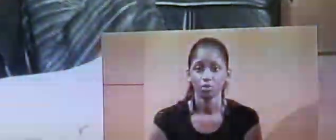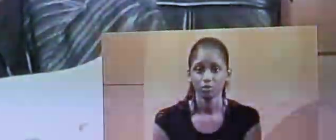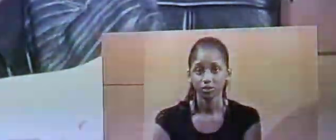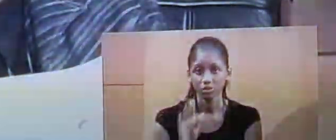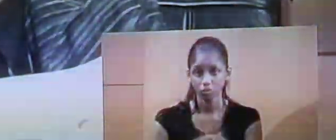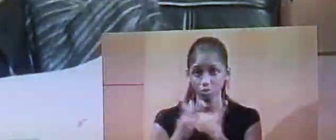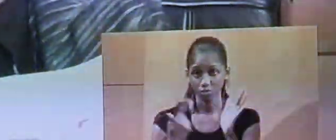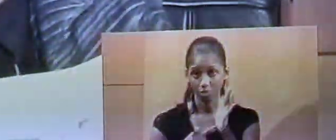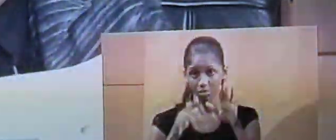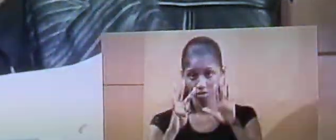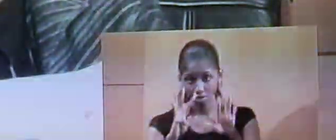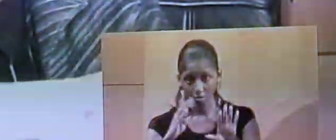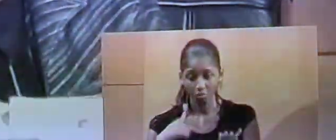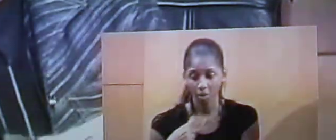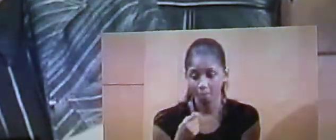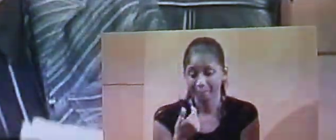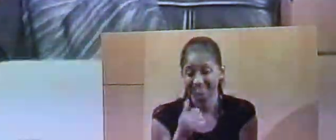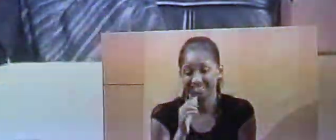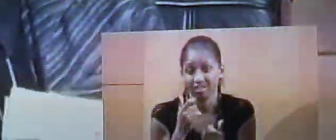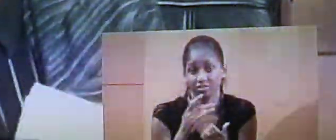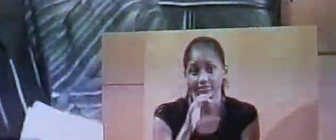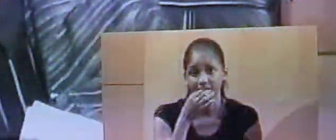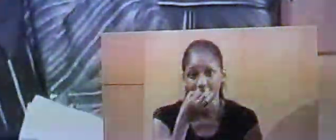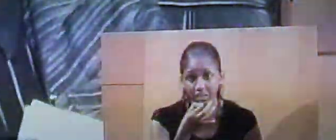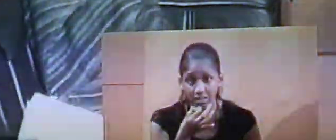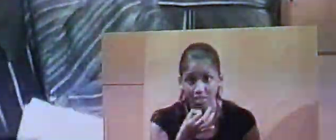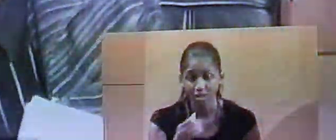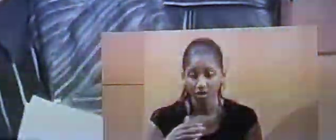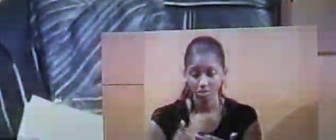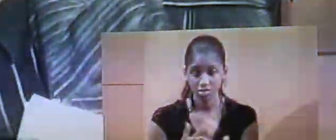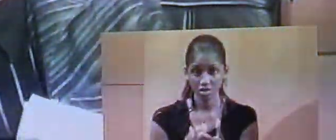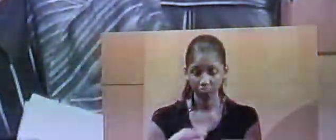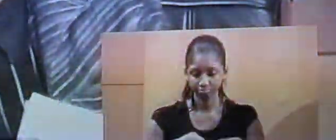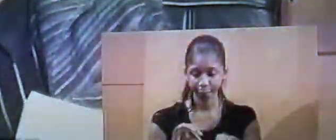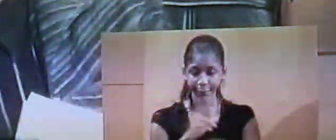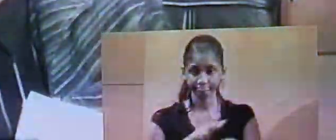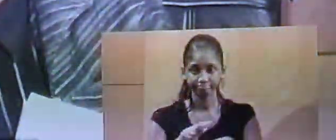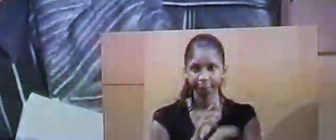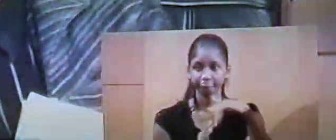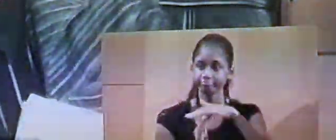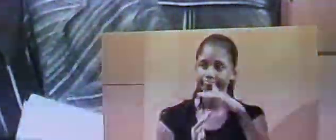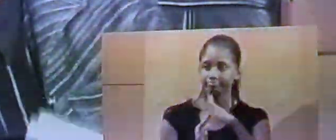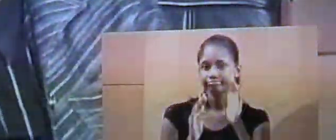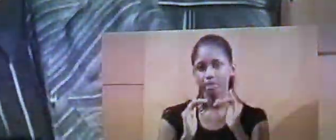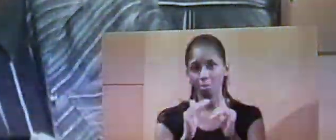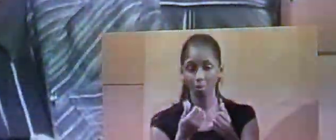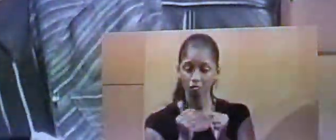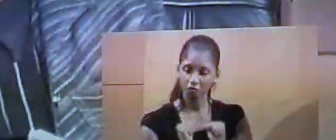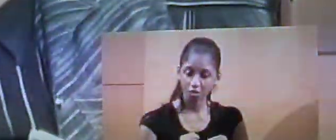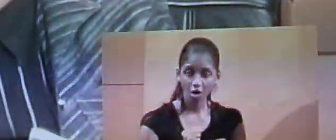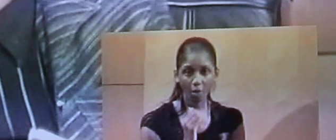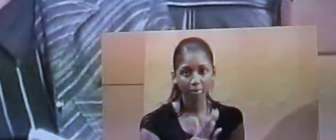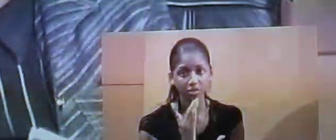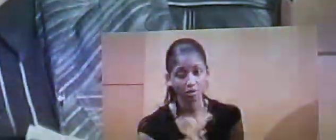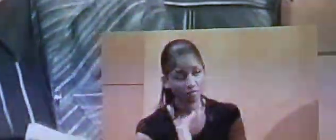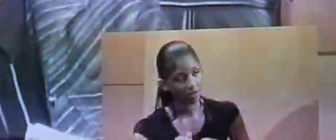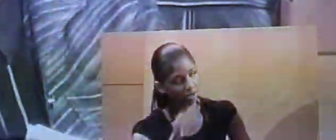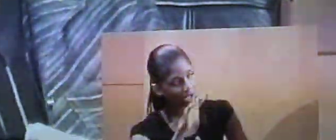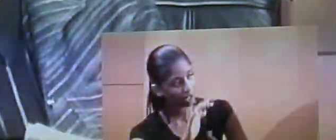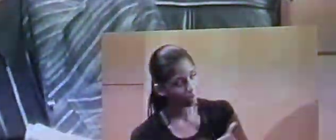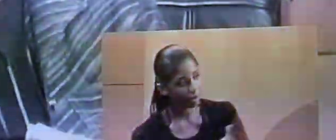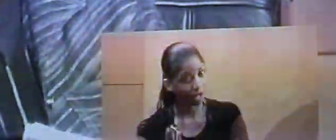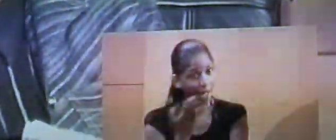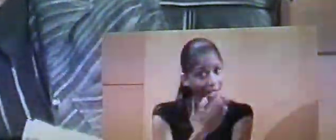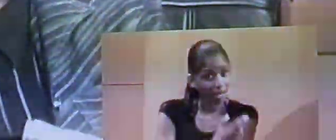2009, j'ai presque envie de dire que la Cour régionale des comptes est particulièrement forte puisqu'elle fait un rapport par